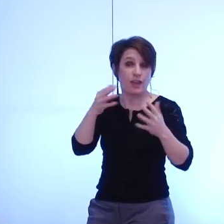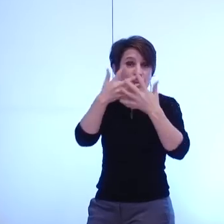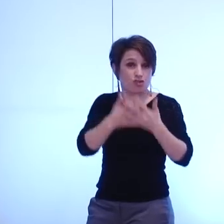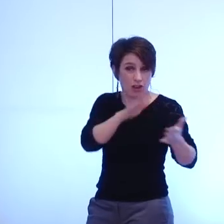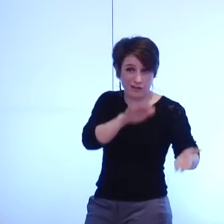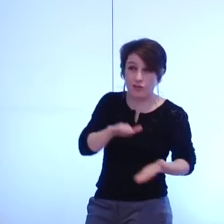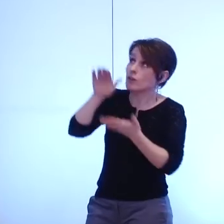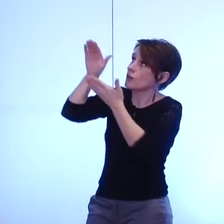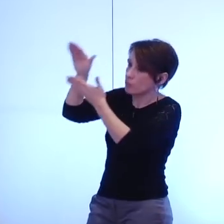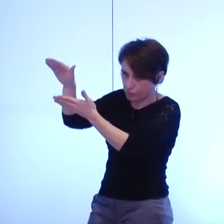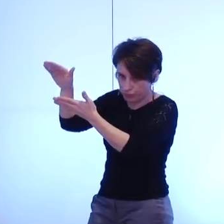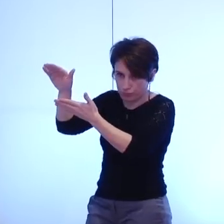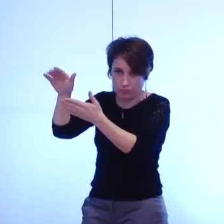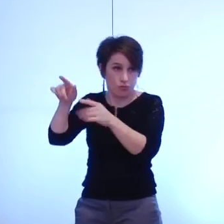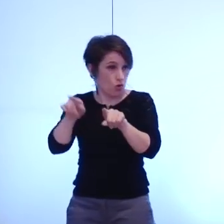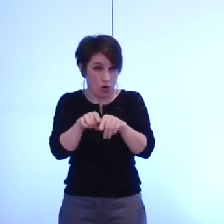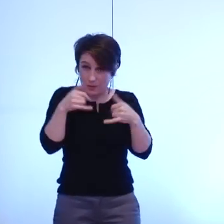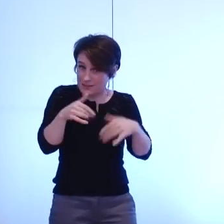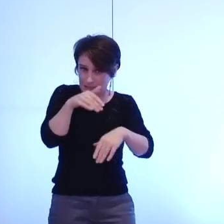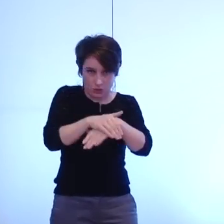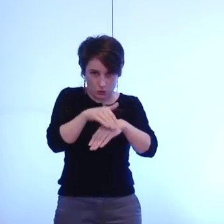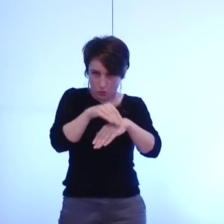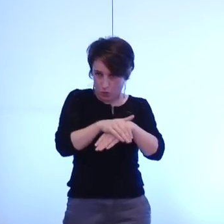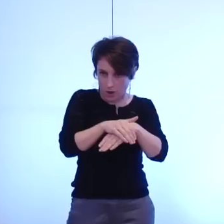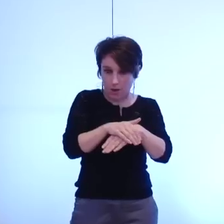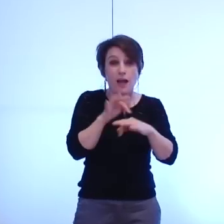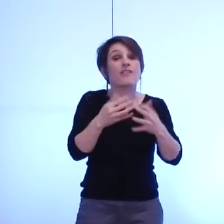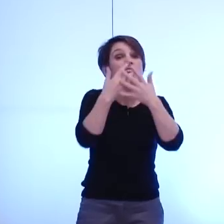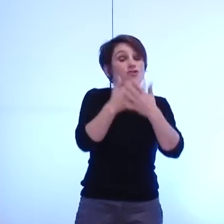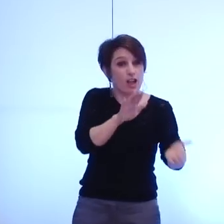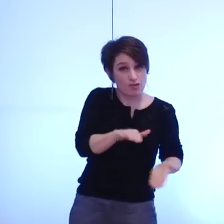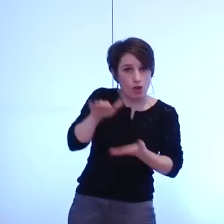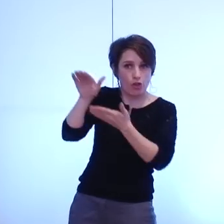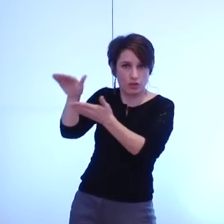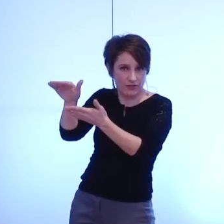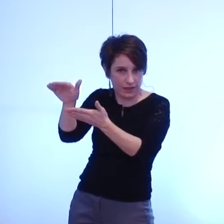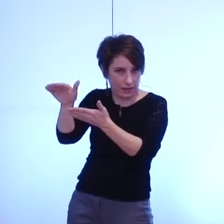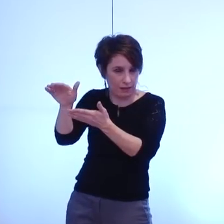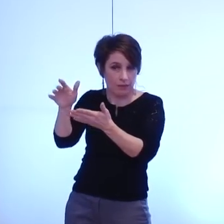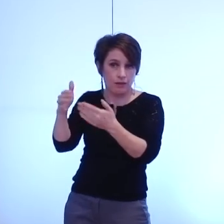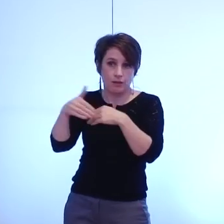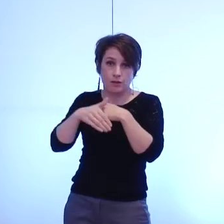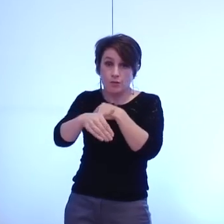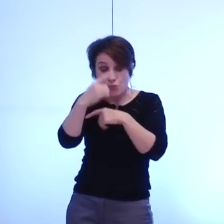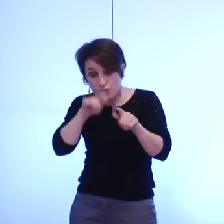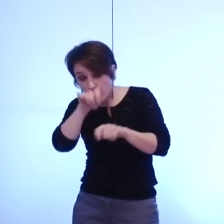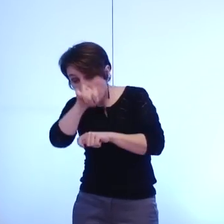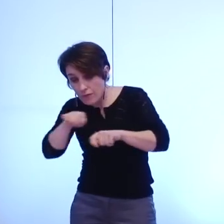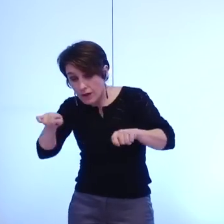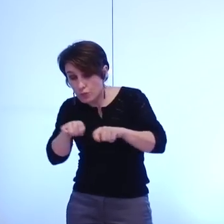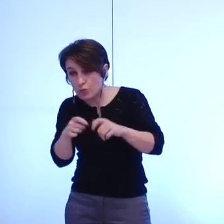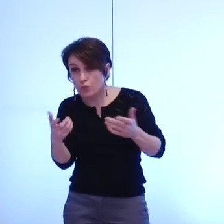municipal délibérera comme il a l'occasion de le faire ce soir sur les charges transférées l'année dernière pour évaluer quelles sont